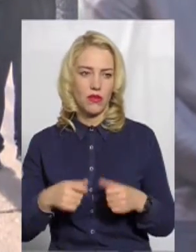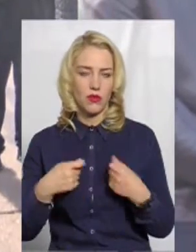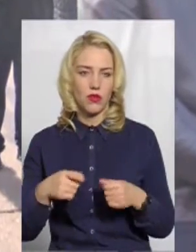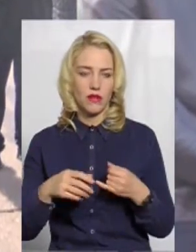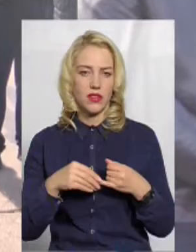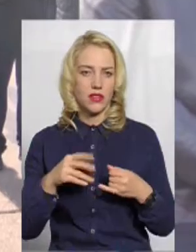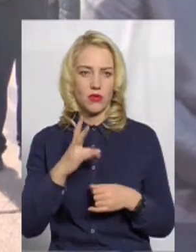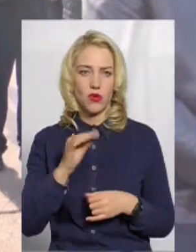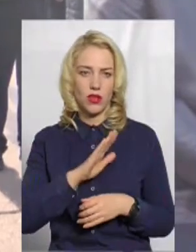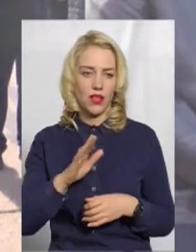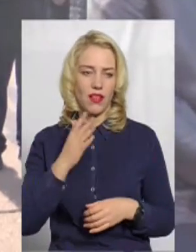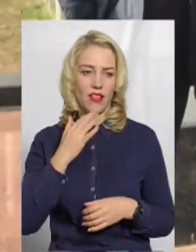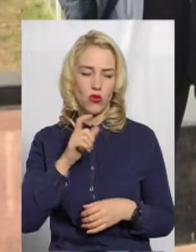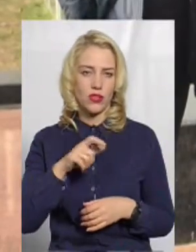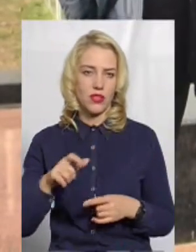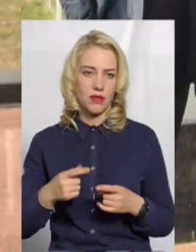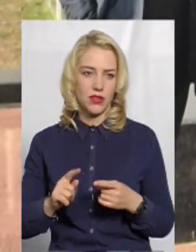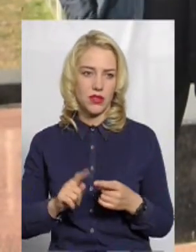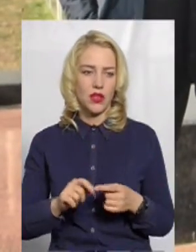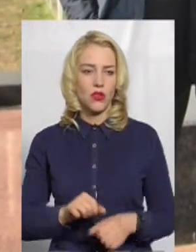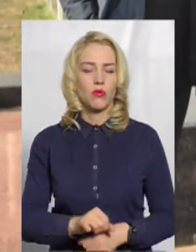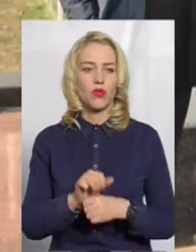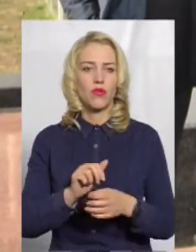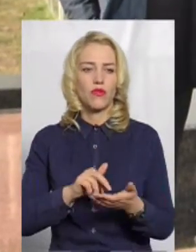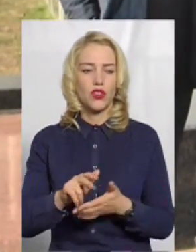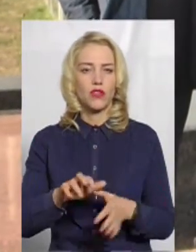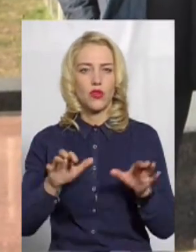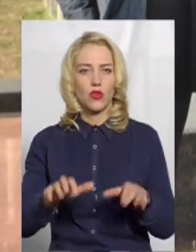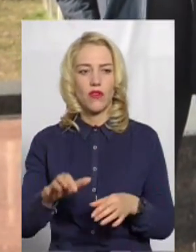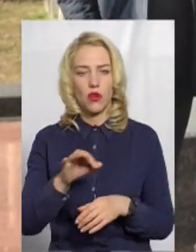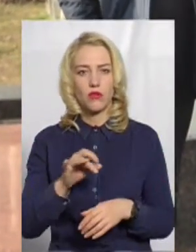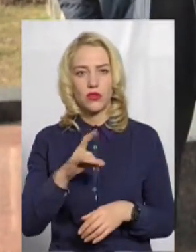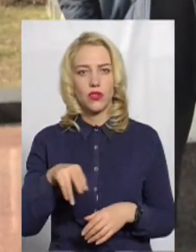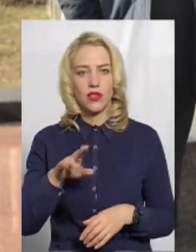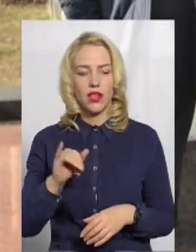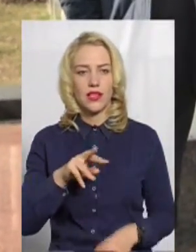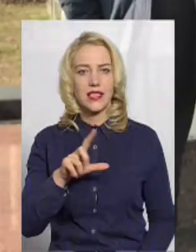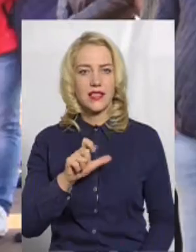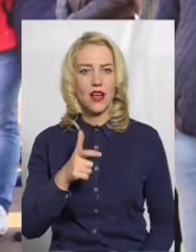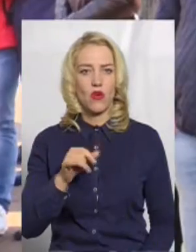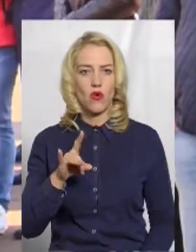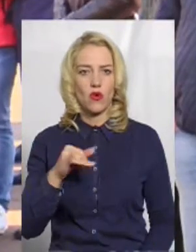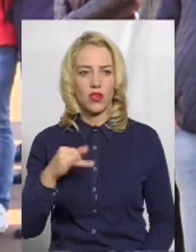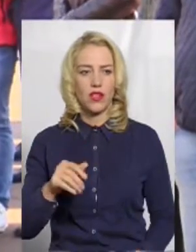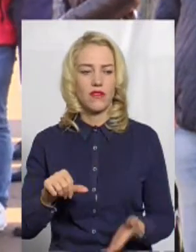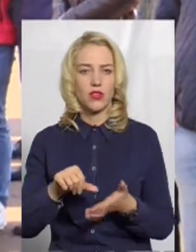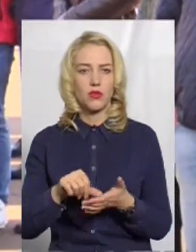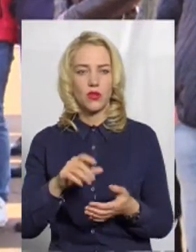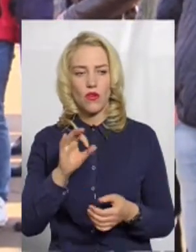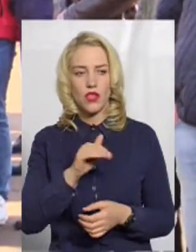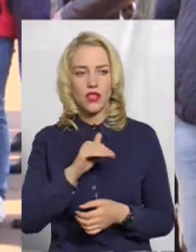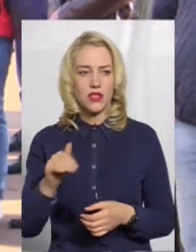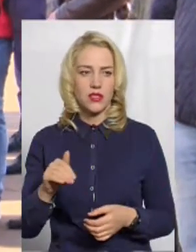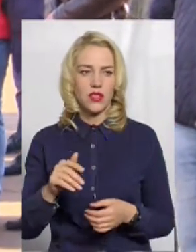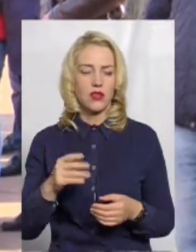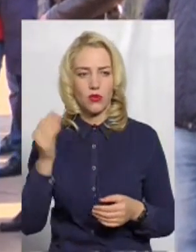іноземцям. До мітингувальників вийшов голова Хмельницької обласної ради Михайло Загородний, виступивши з офіційною позицією місцевої влади